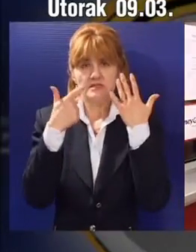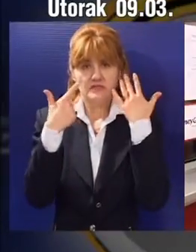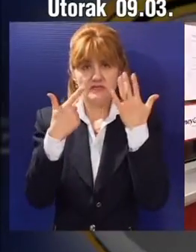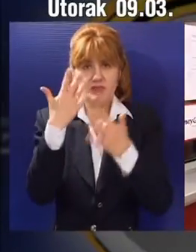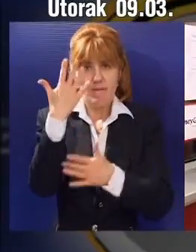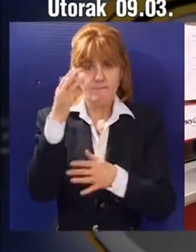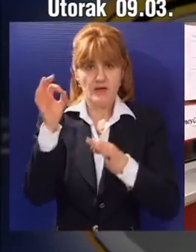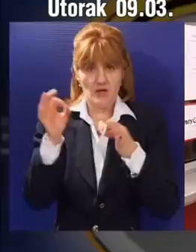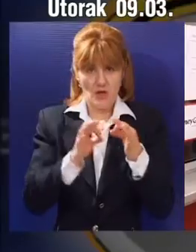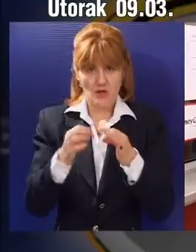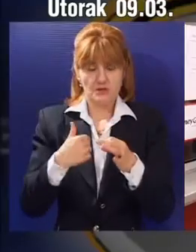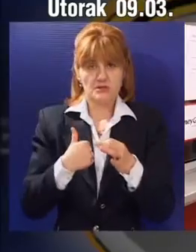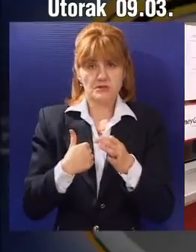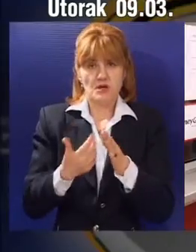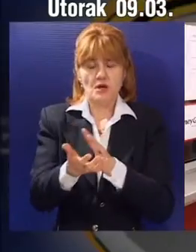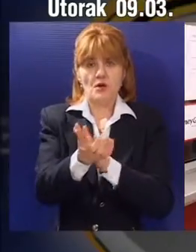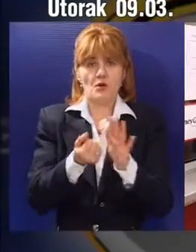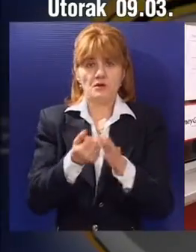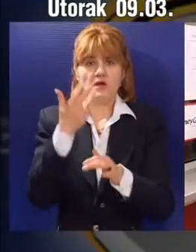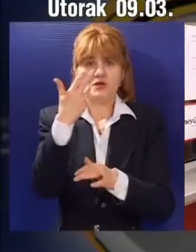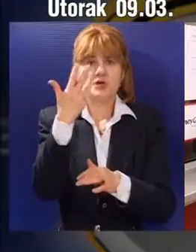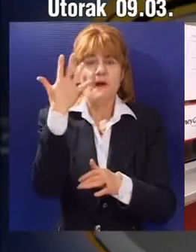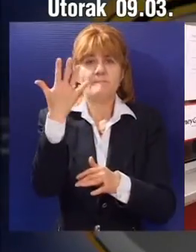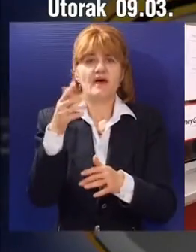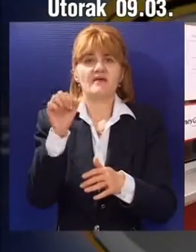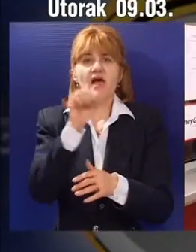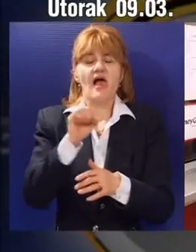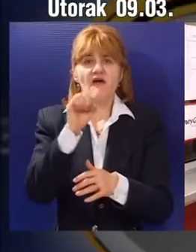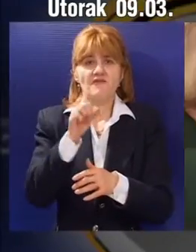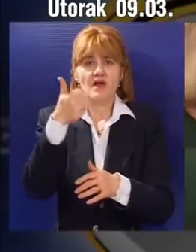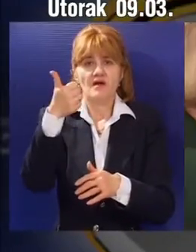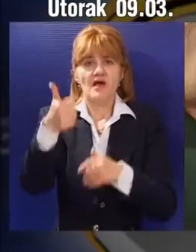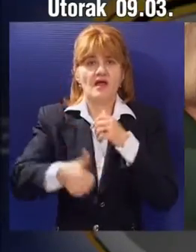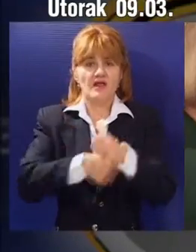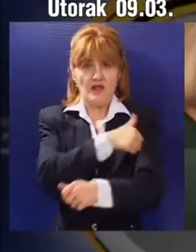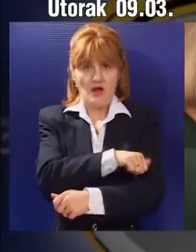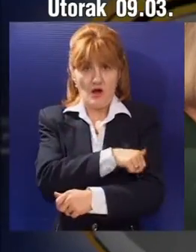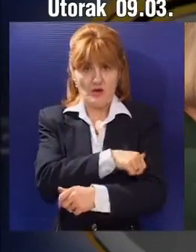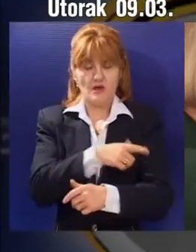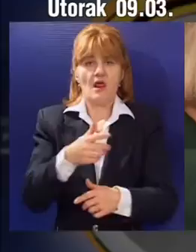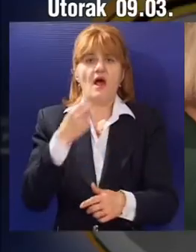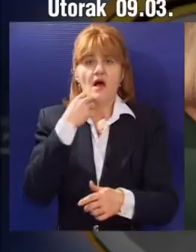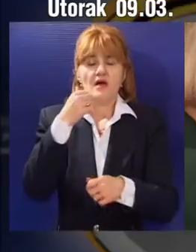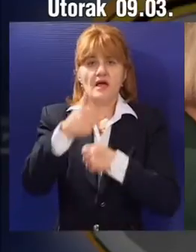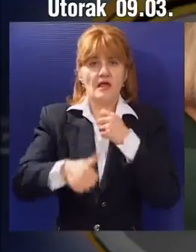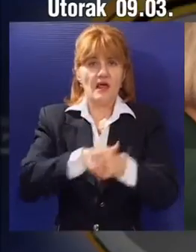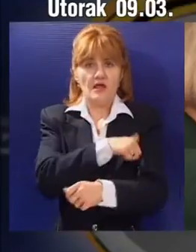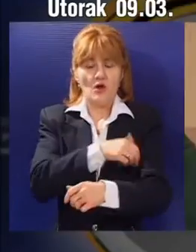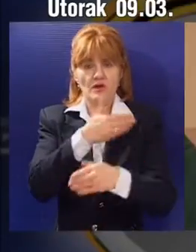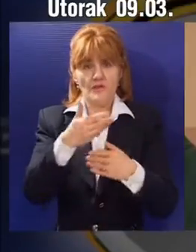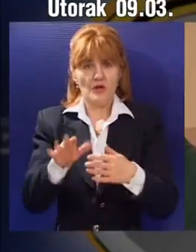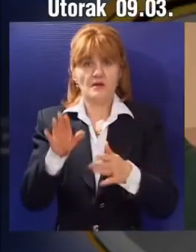mogao bi odmah u napred da podigne kamatu od 45 evra. Godinu dana kasnije na ime kamate bi dobio manje, 38